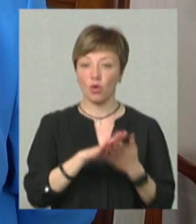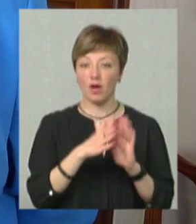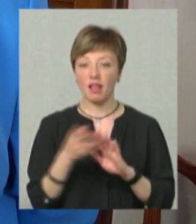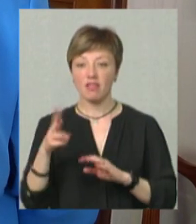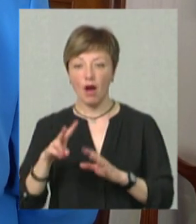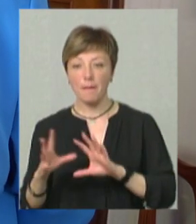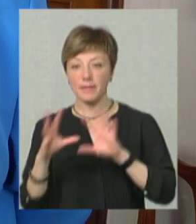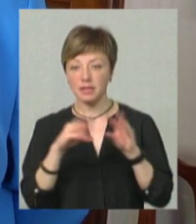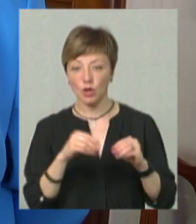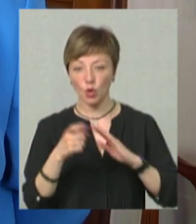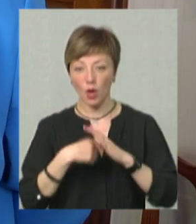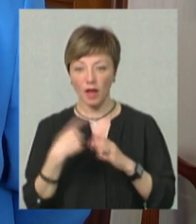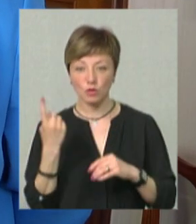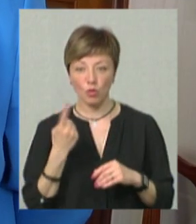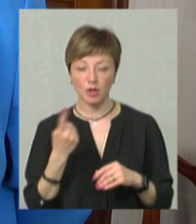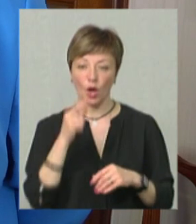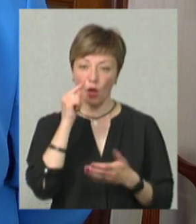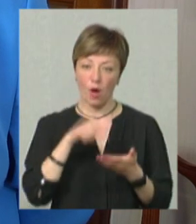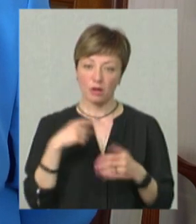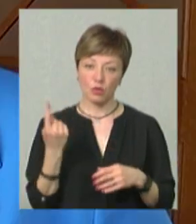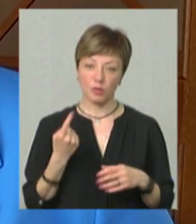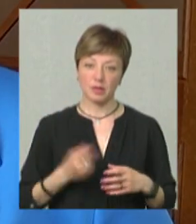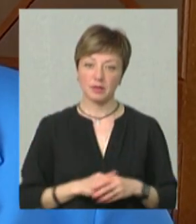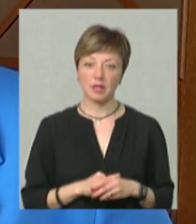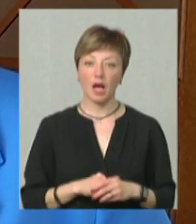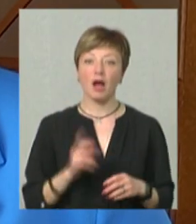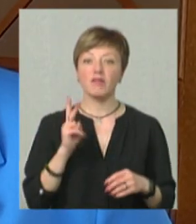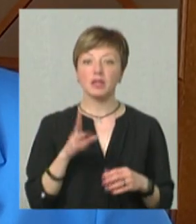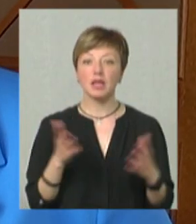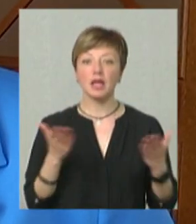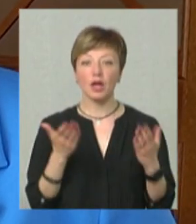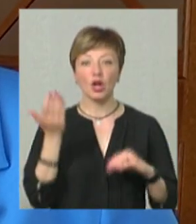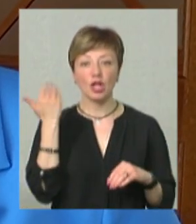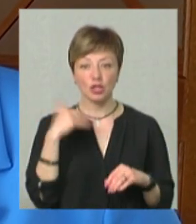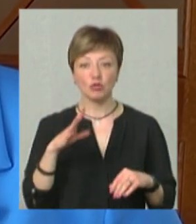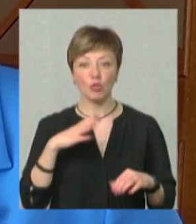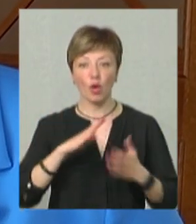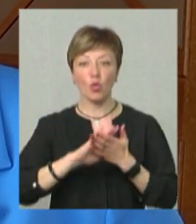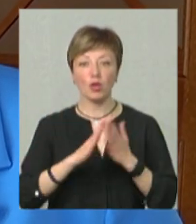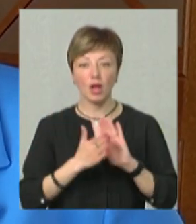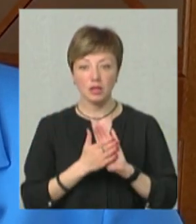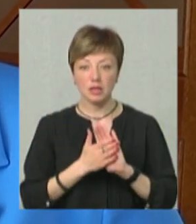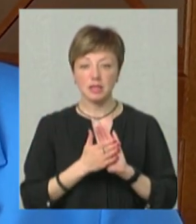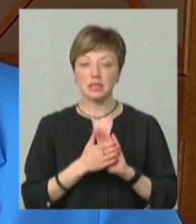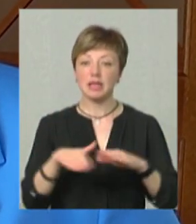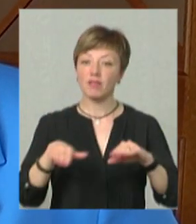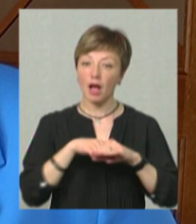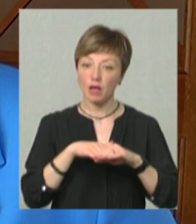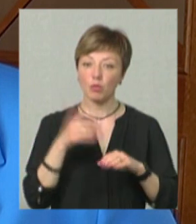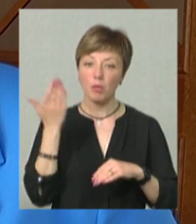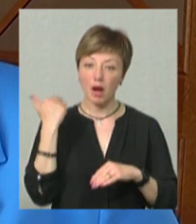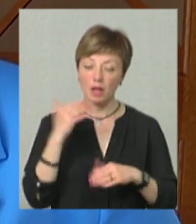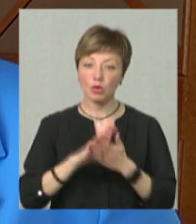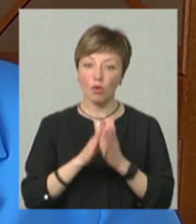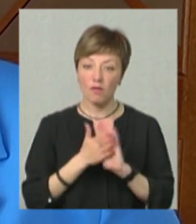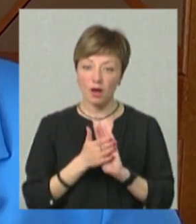переселенці з Донецької області і Луганської області. Ті квартири, які раніше були укладені договори за обдатку, попередні